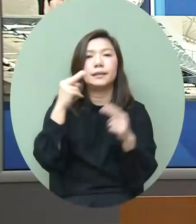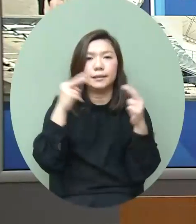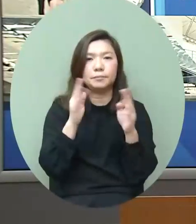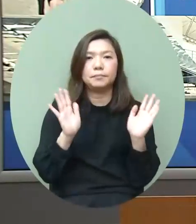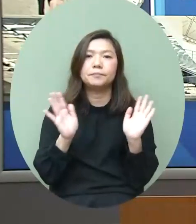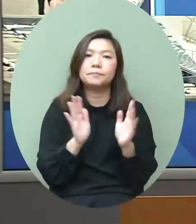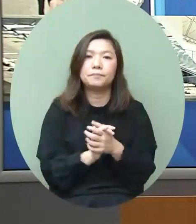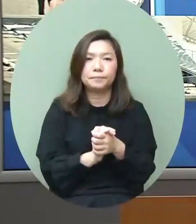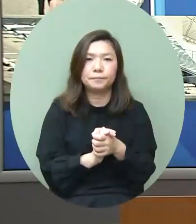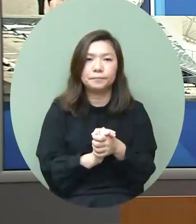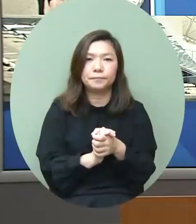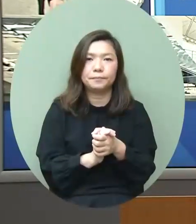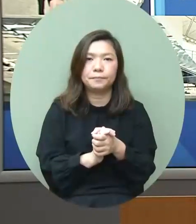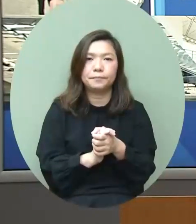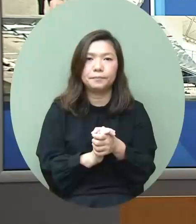謝謝大家